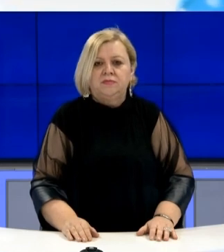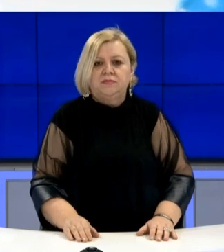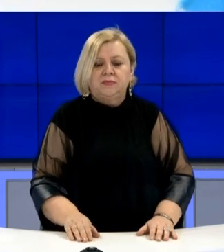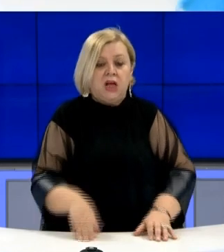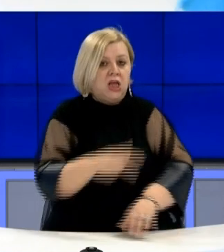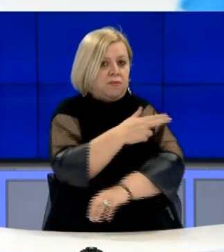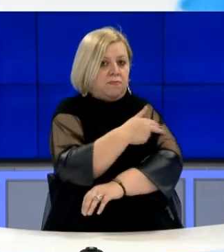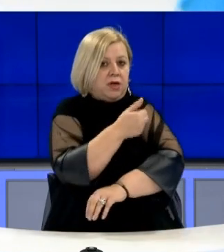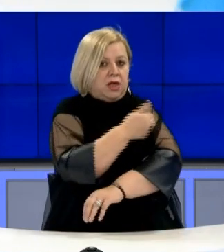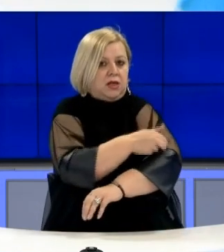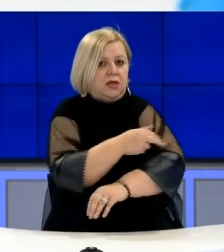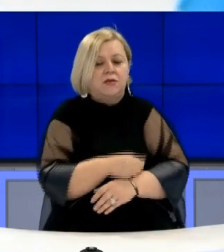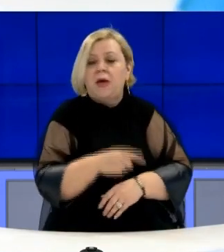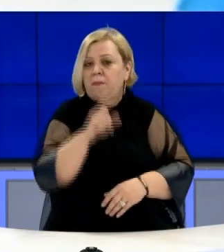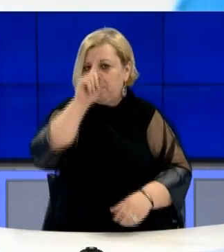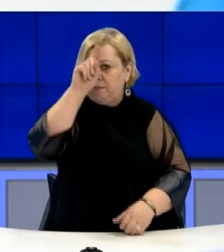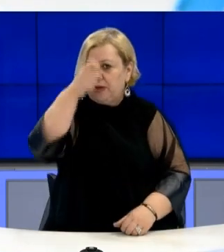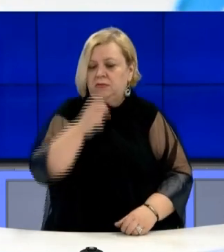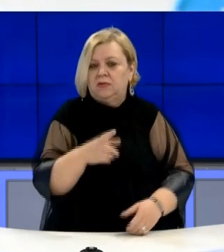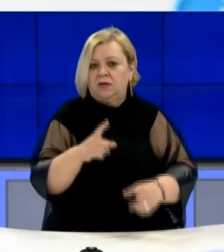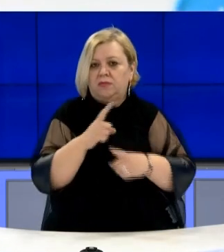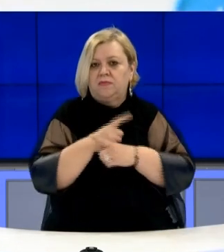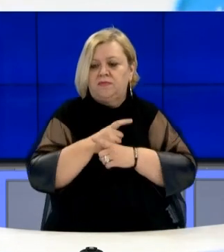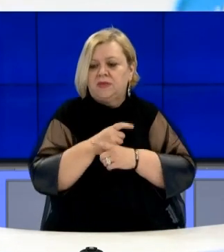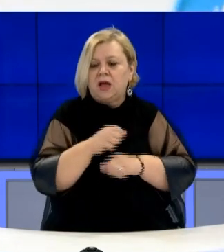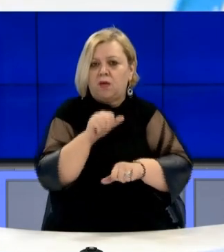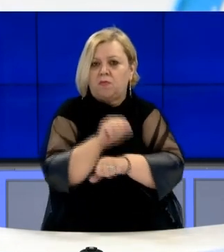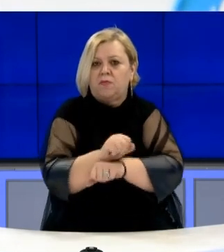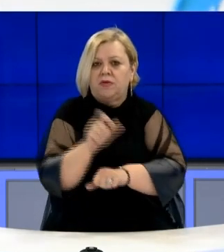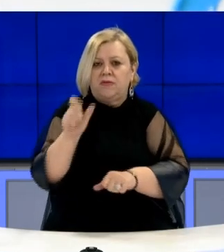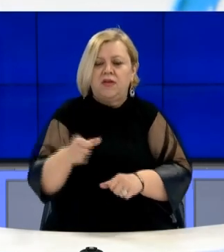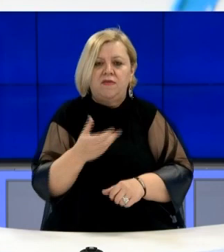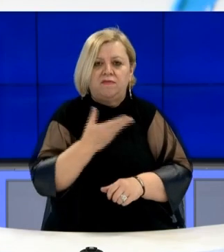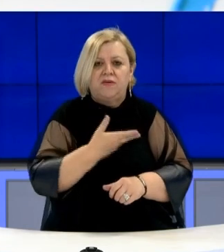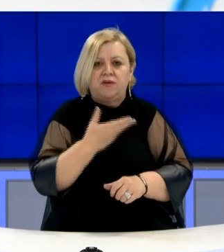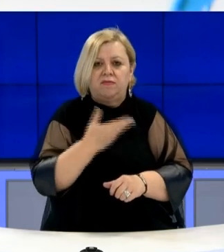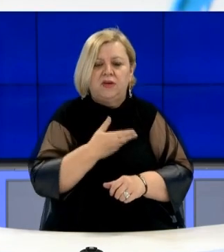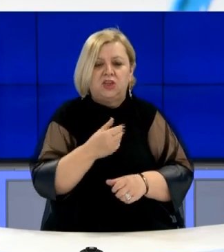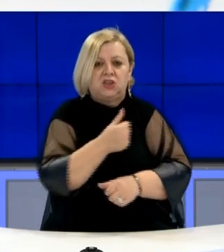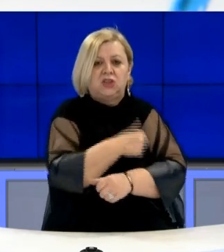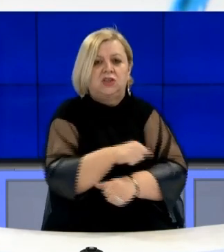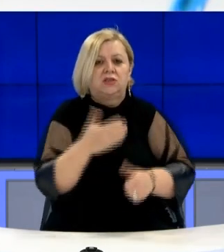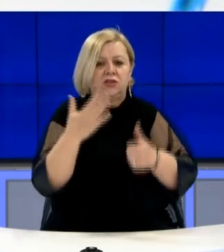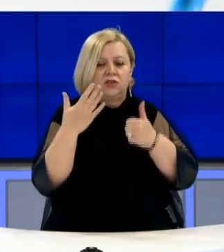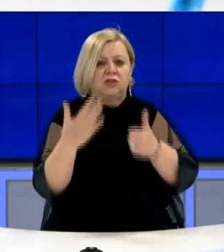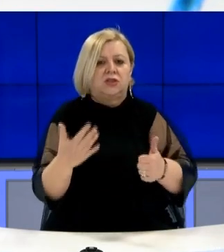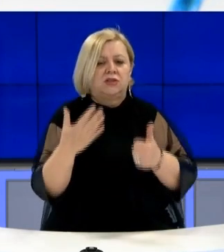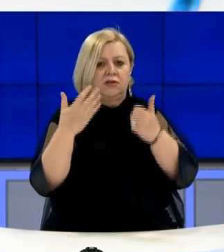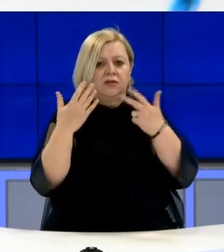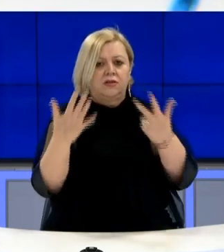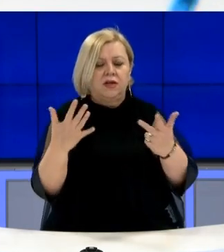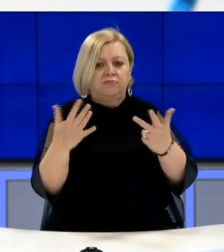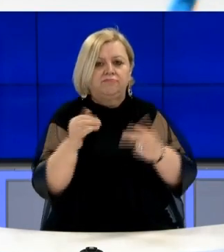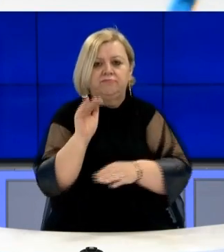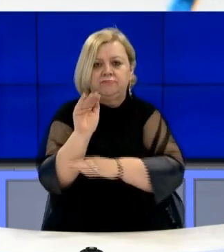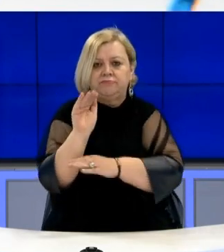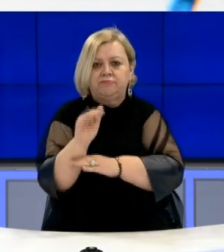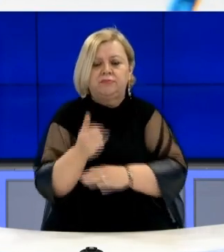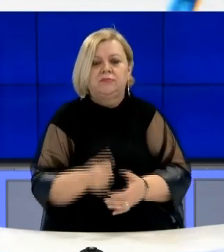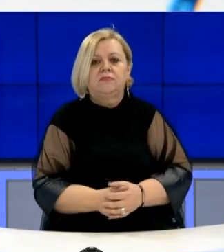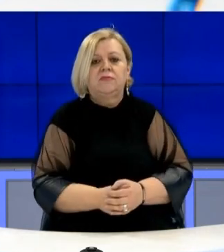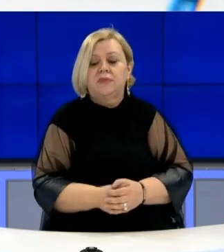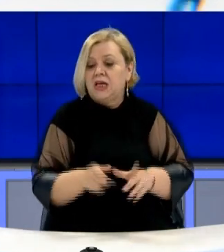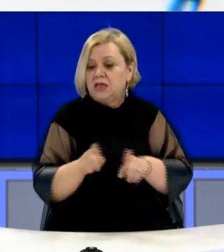Këtër një rajonal të pëjës ka ndëruar jeti Burgosuri FF. 68 vjeqë ka njëftuar shërbimi korektuës i Kosovës.